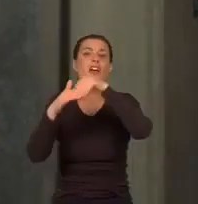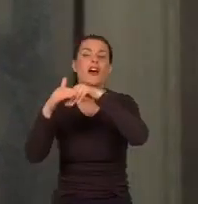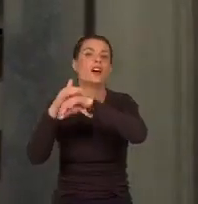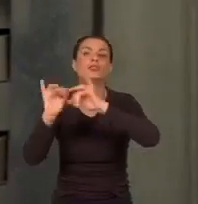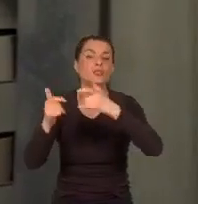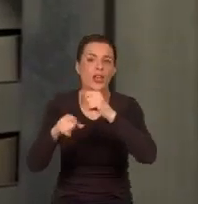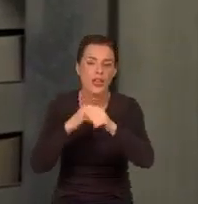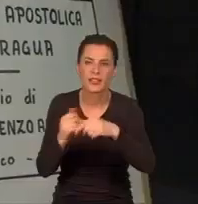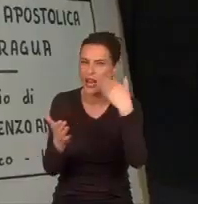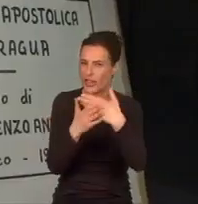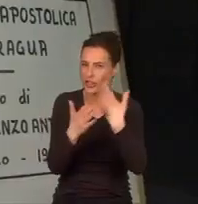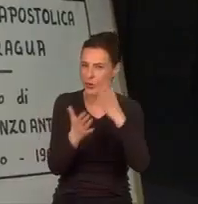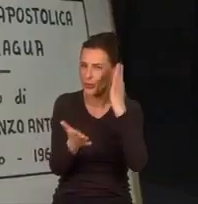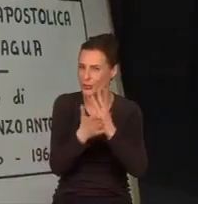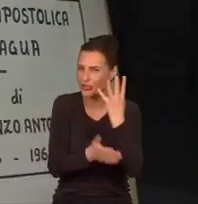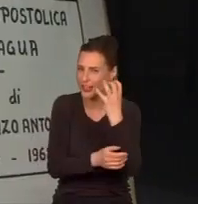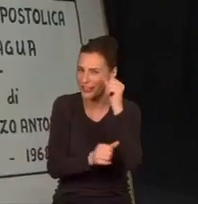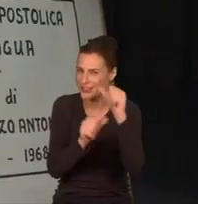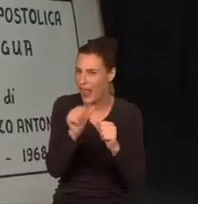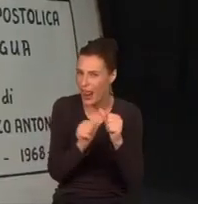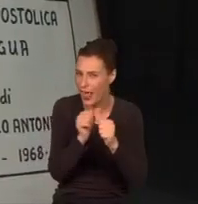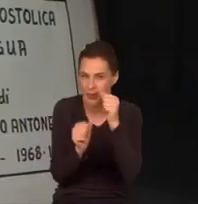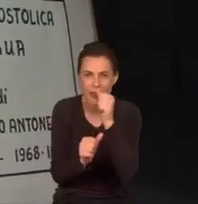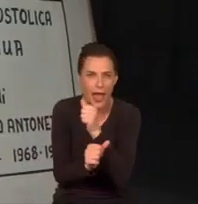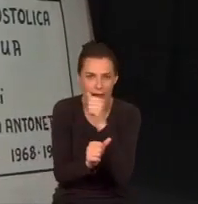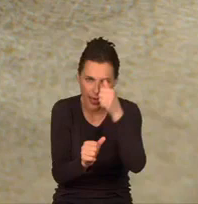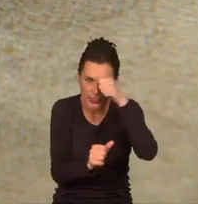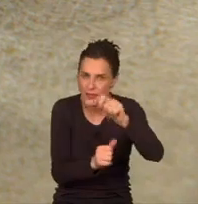I dlaczego od ponad 400 lat nazywa się je tajnymi?